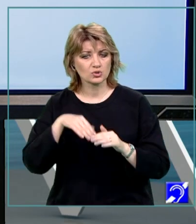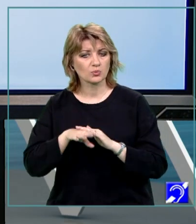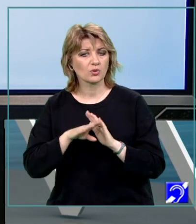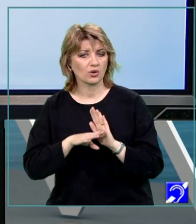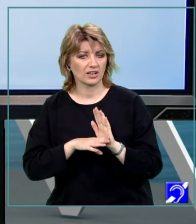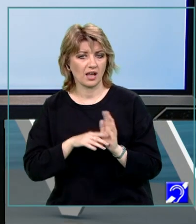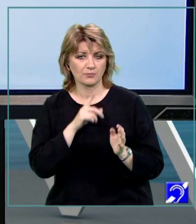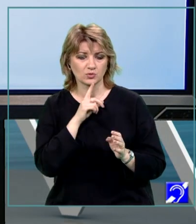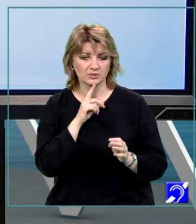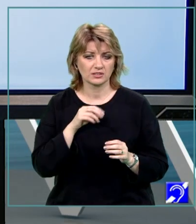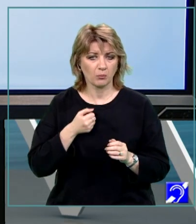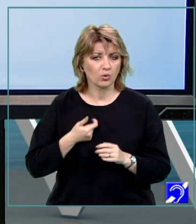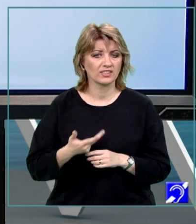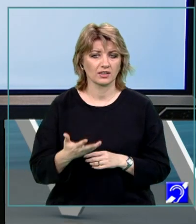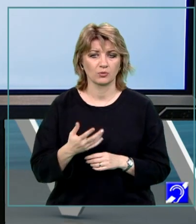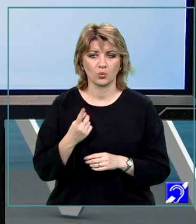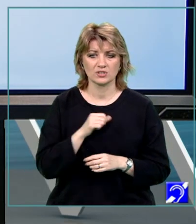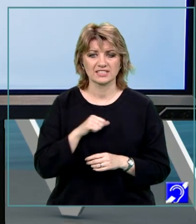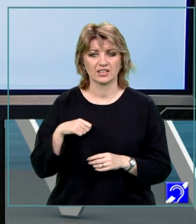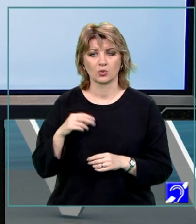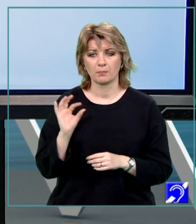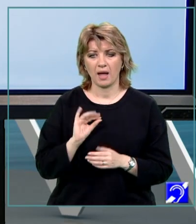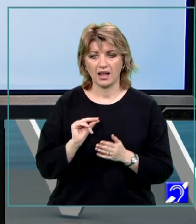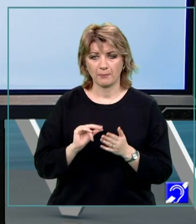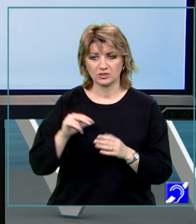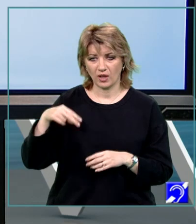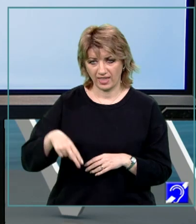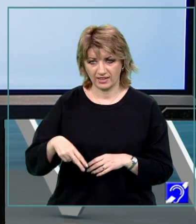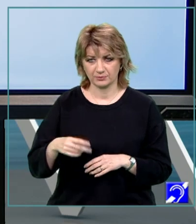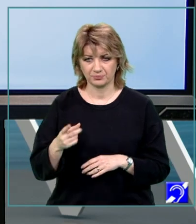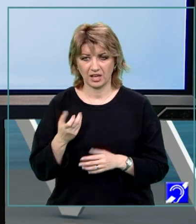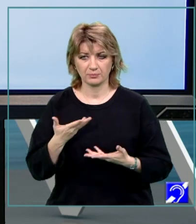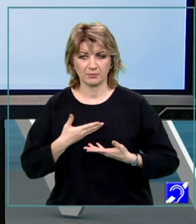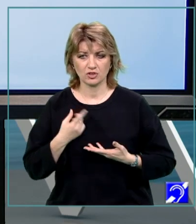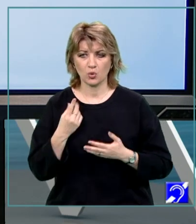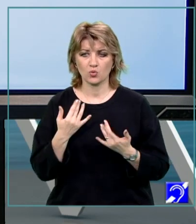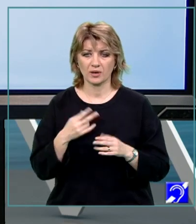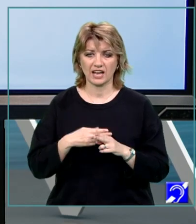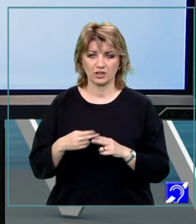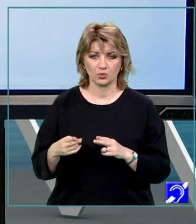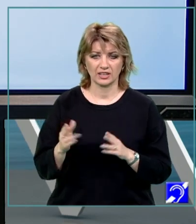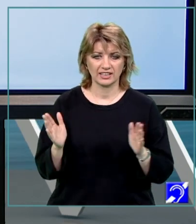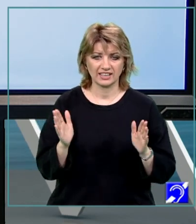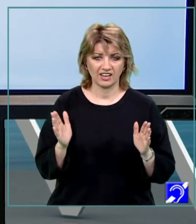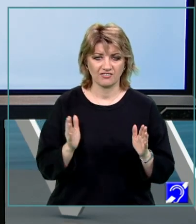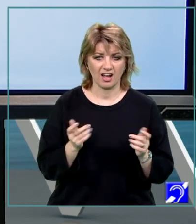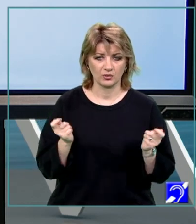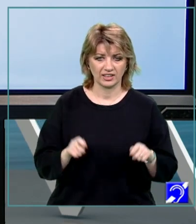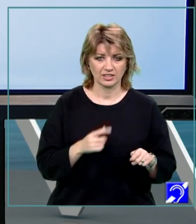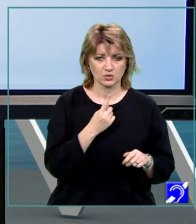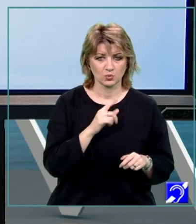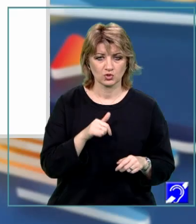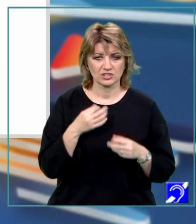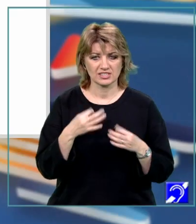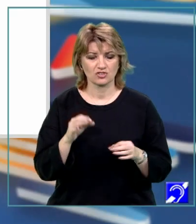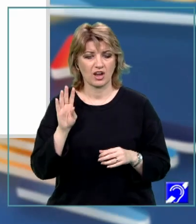denumit multiplu cu un singur parametru N, prin care primește un număr natural cuprins în intervalul închis 1, 10 la